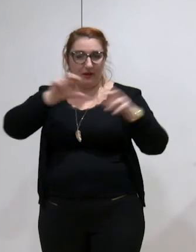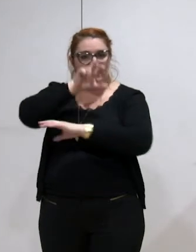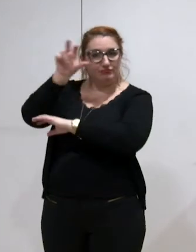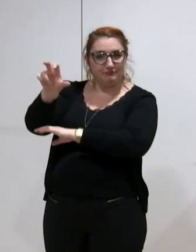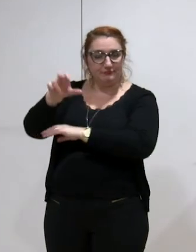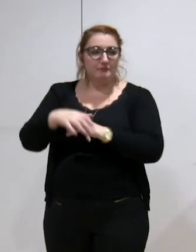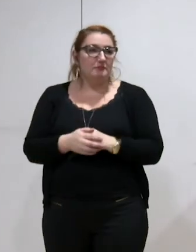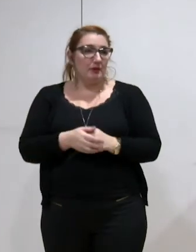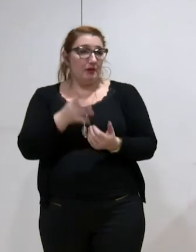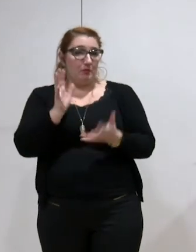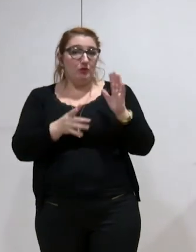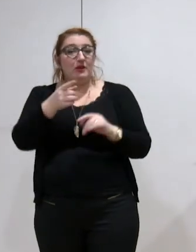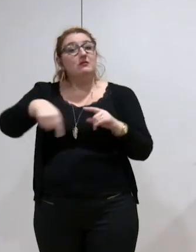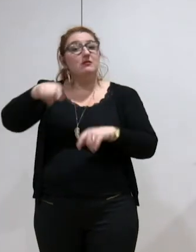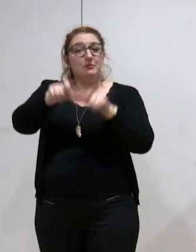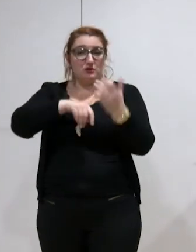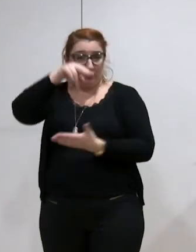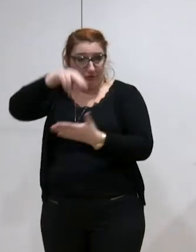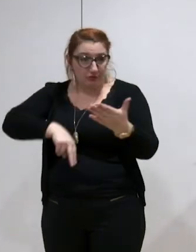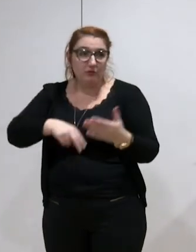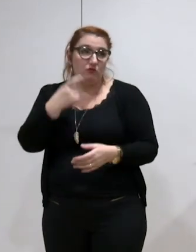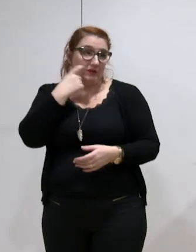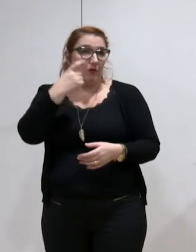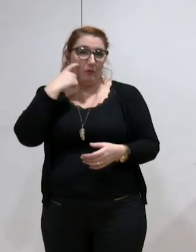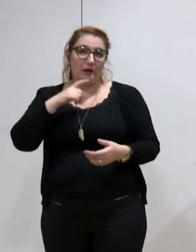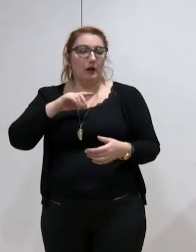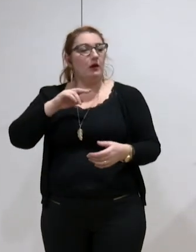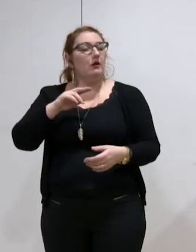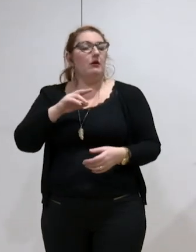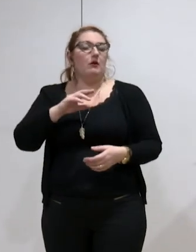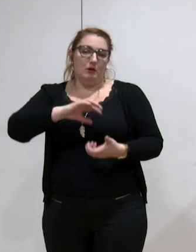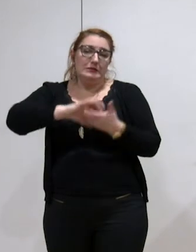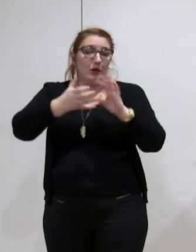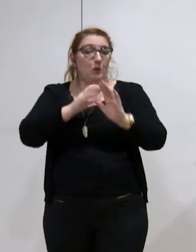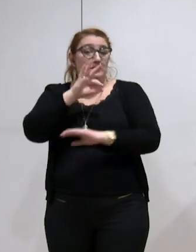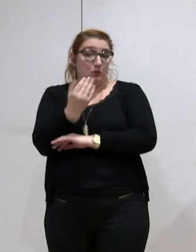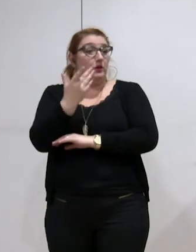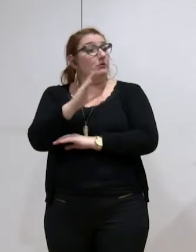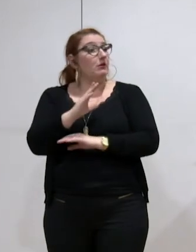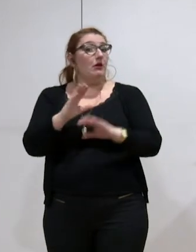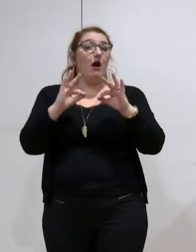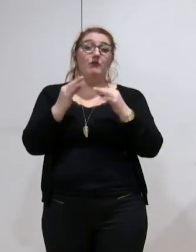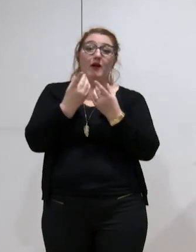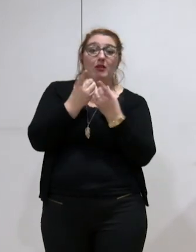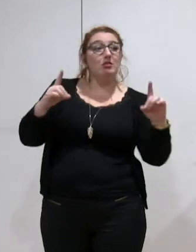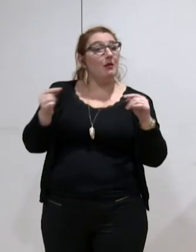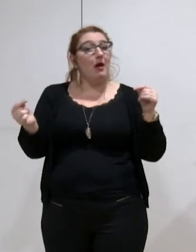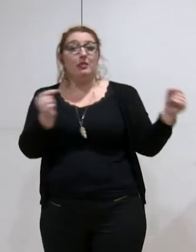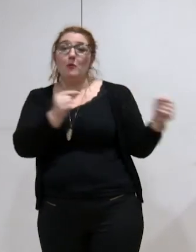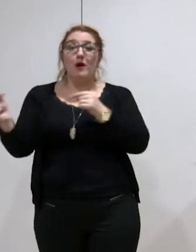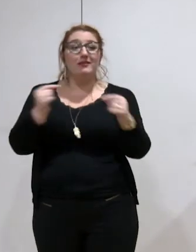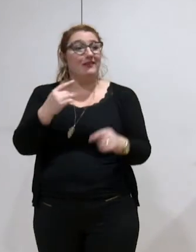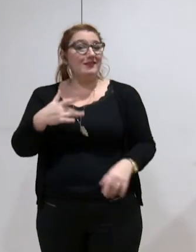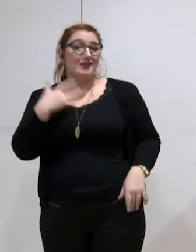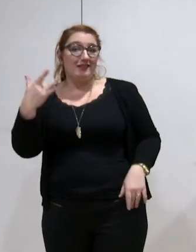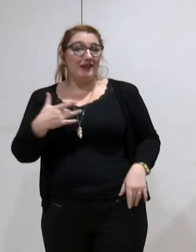complexité et la nécessité, c'est intéressant, je crois, d'un point de vue du débat démocratique, de juste partager ensemble comment ça